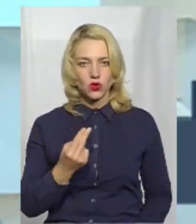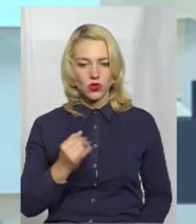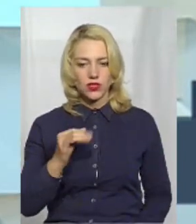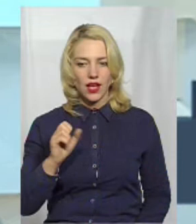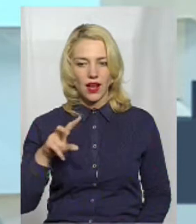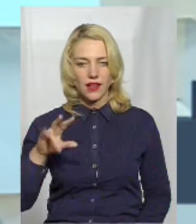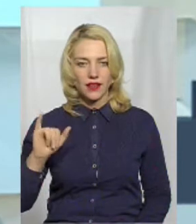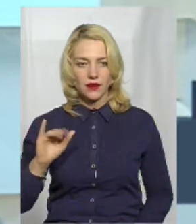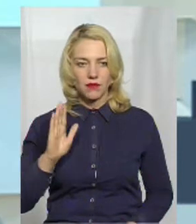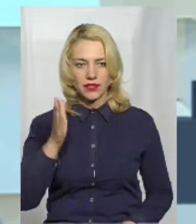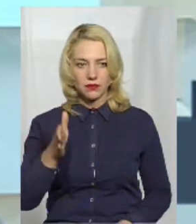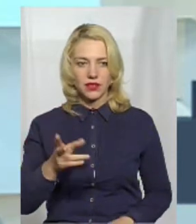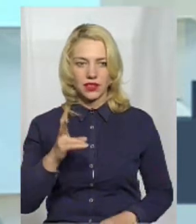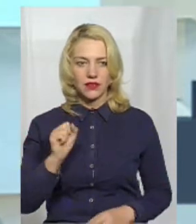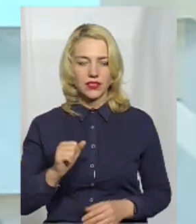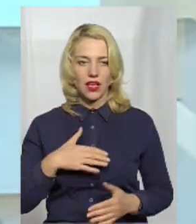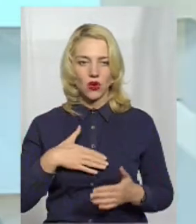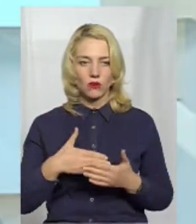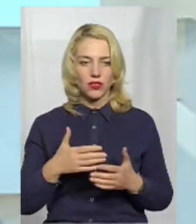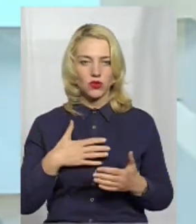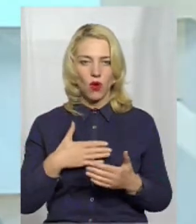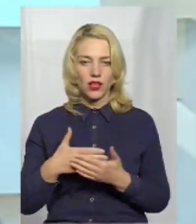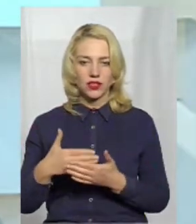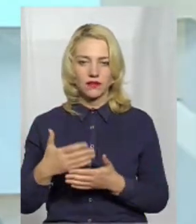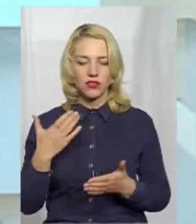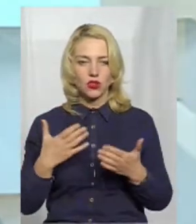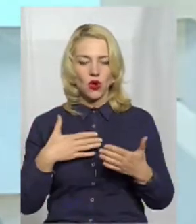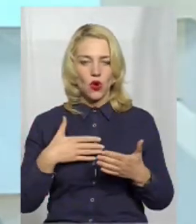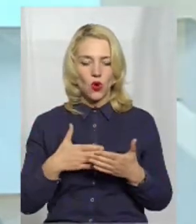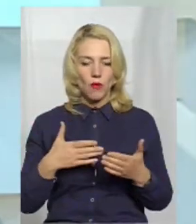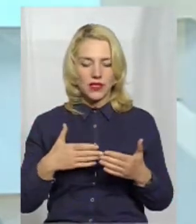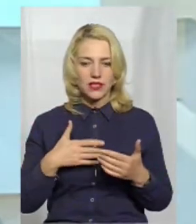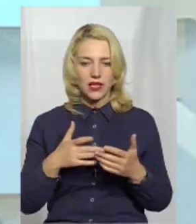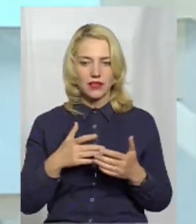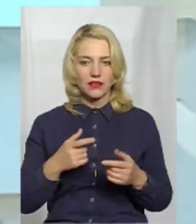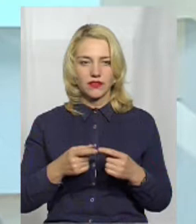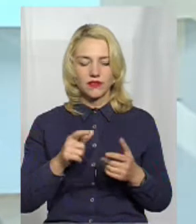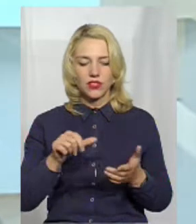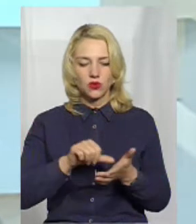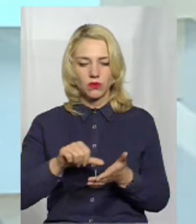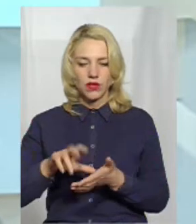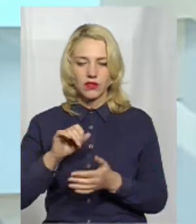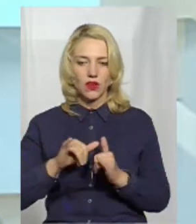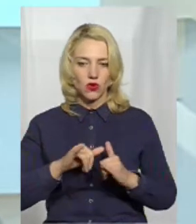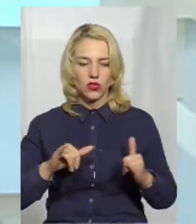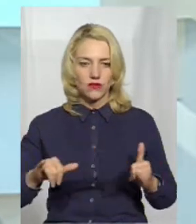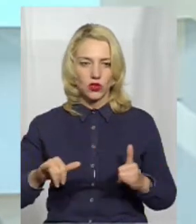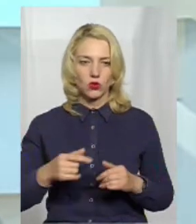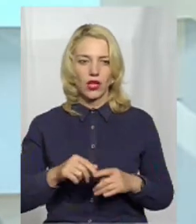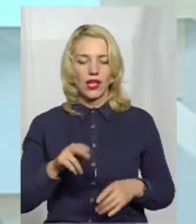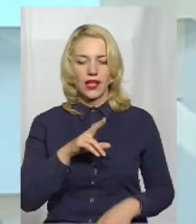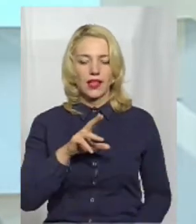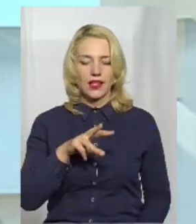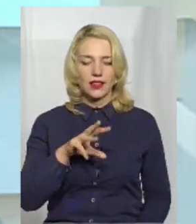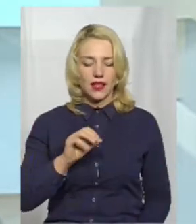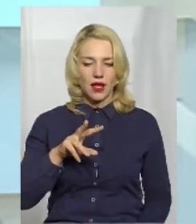перспективи, за громадську активність, якщо громадські організації виступають за розвиток демократії, за розвиток самоврядування.